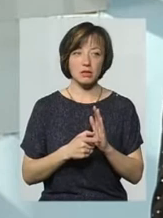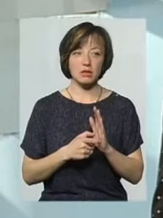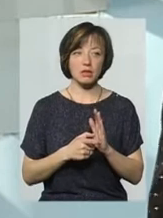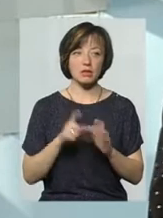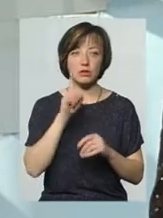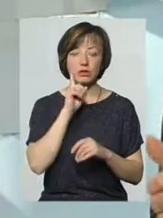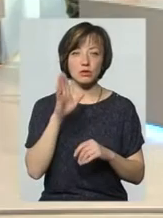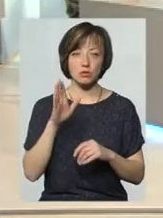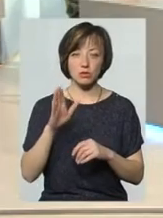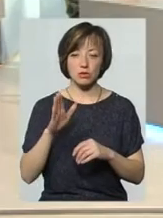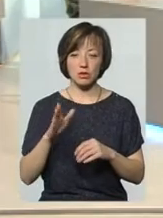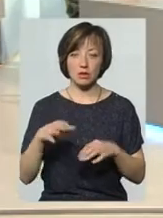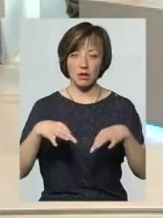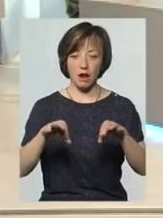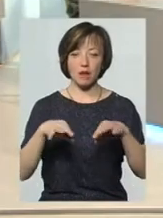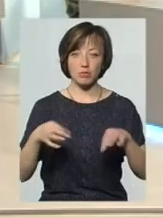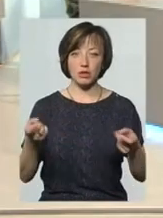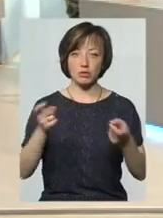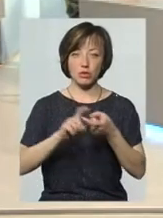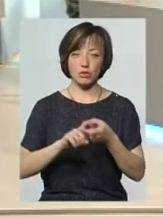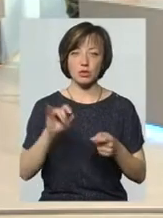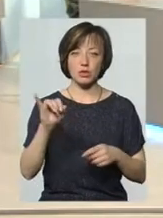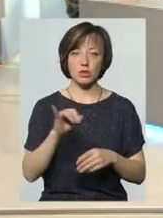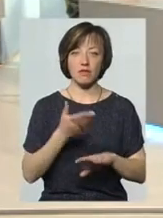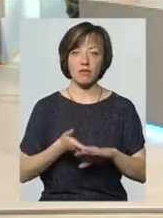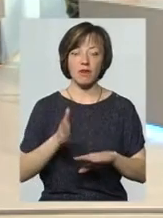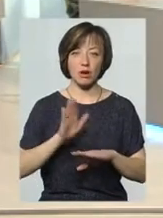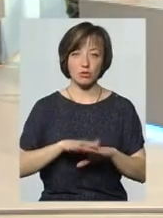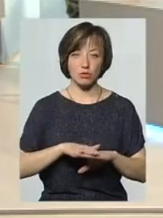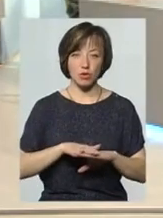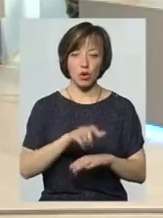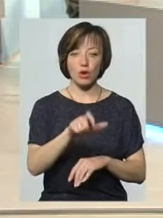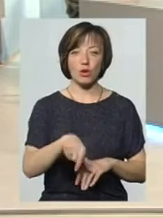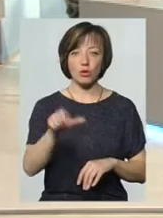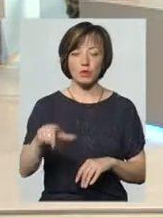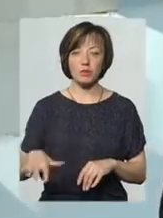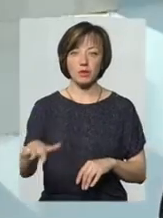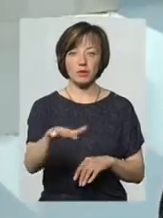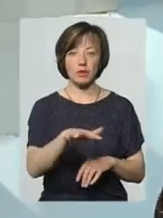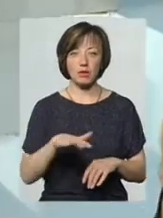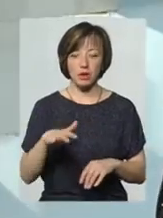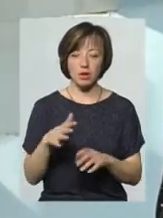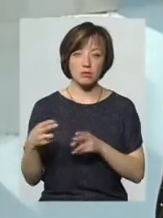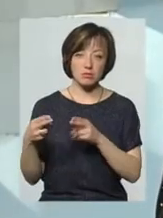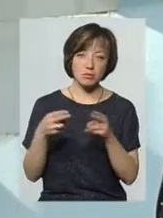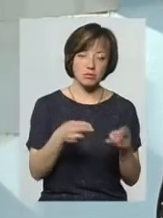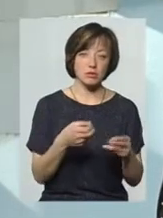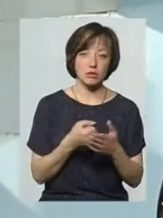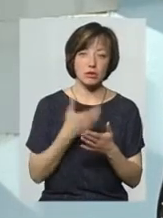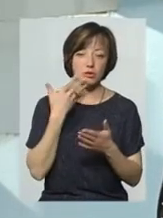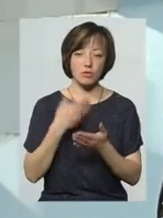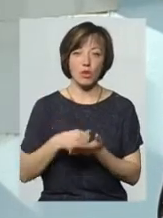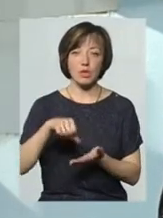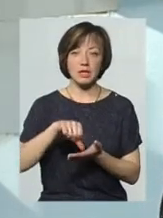дуже незручне транспортне сполучення і важко мешканцям цієї території діставатися до свого